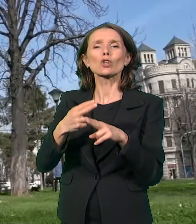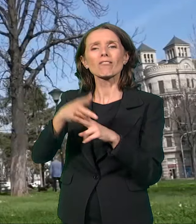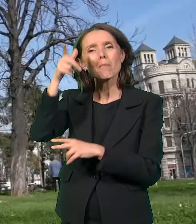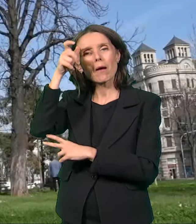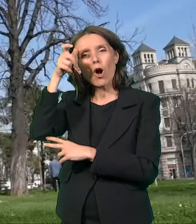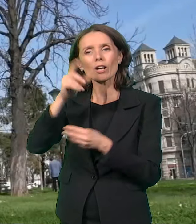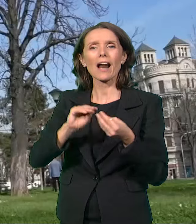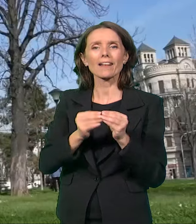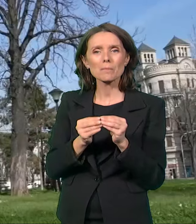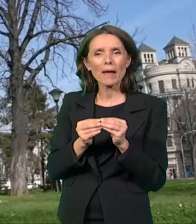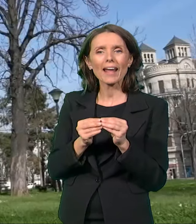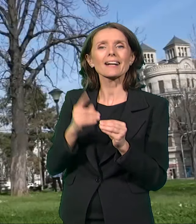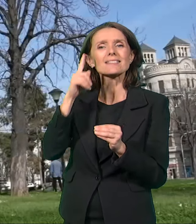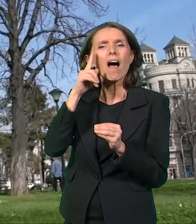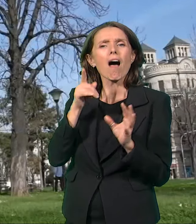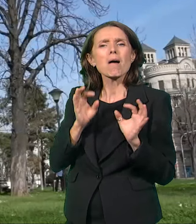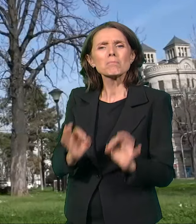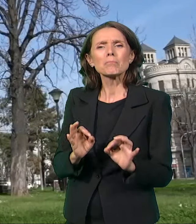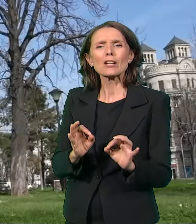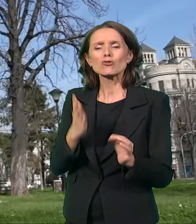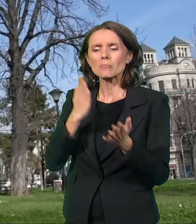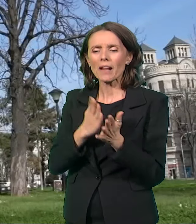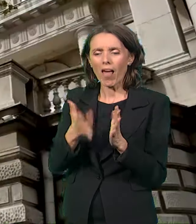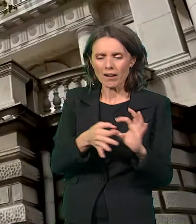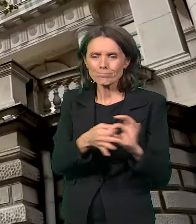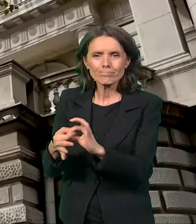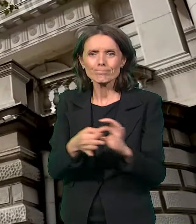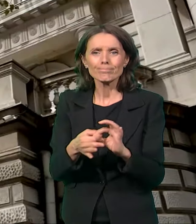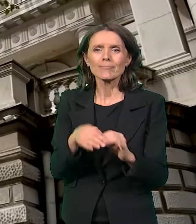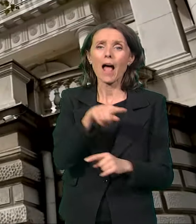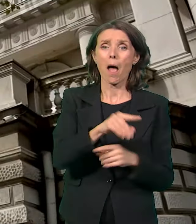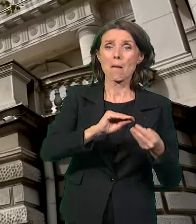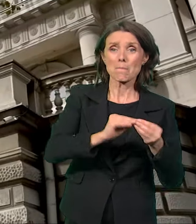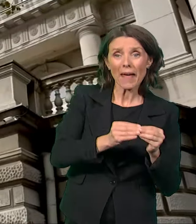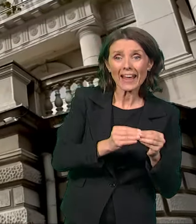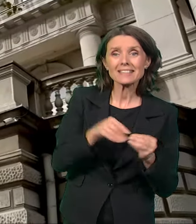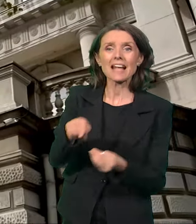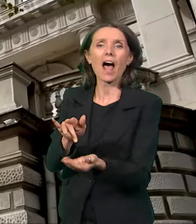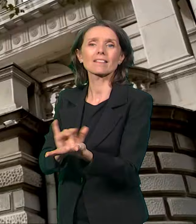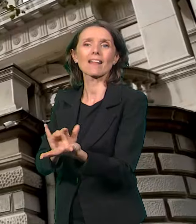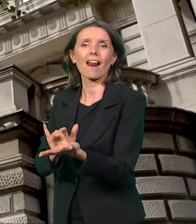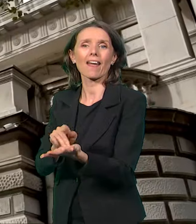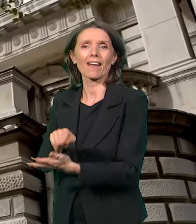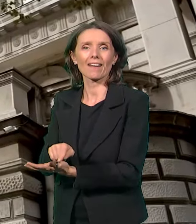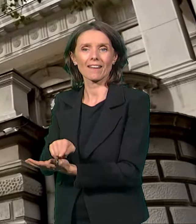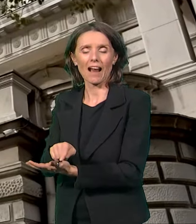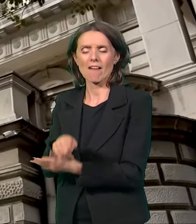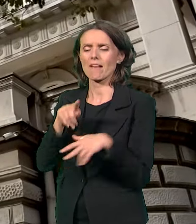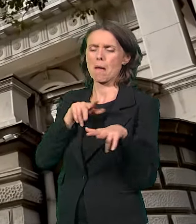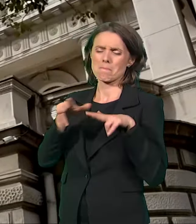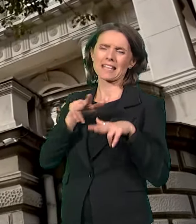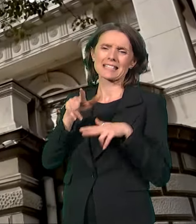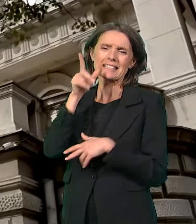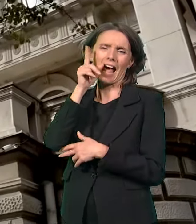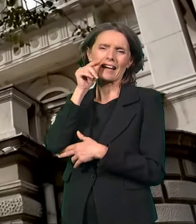taj način održavana je neposredna i najbrža veza između Berze i telegrafa. Ministar narodne privrede,